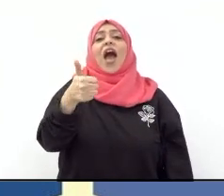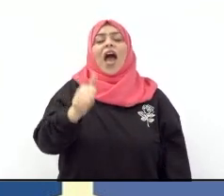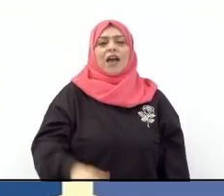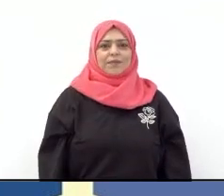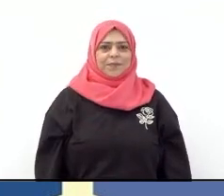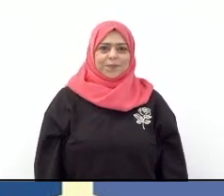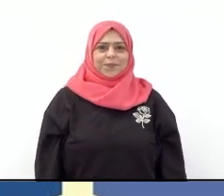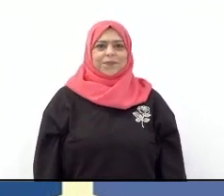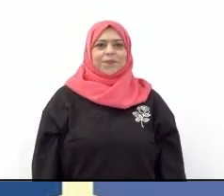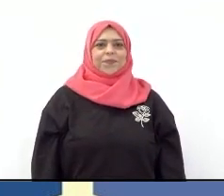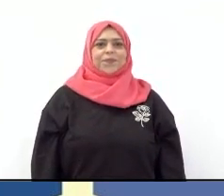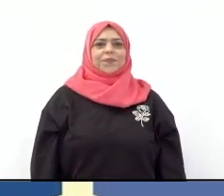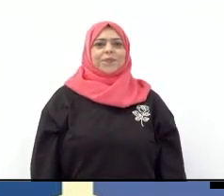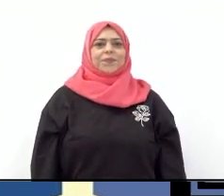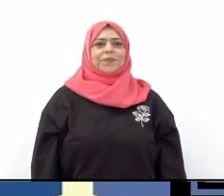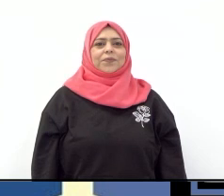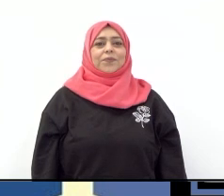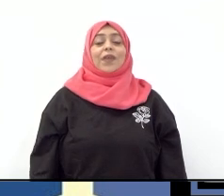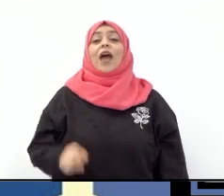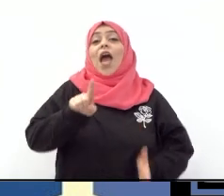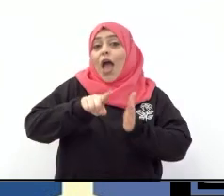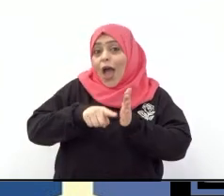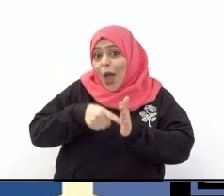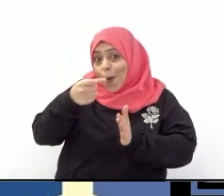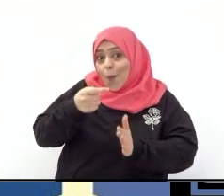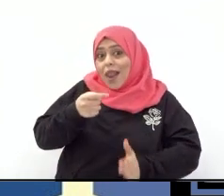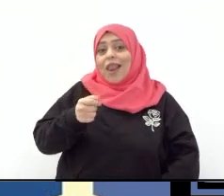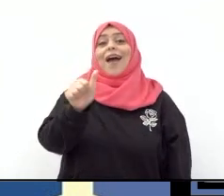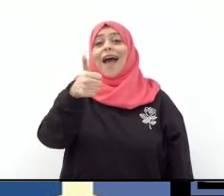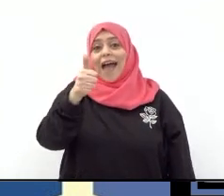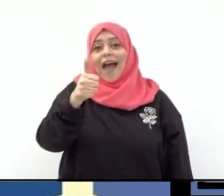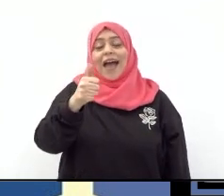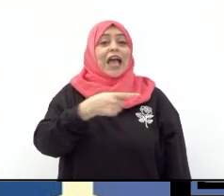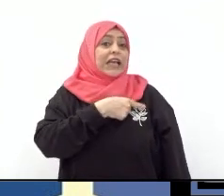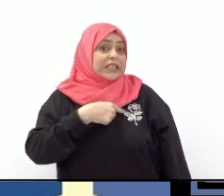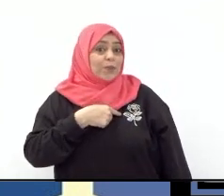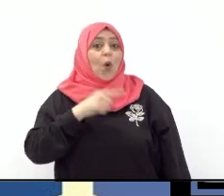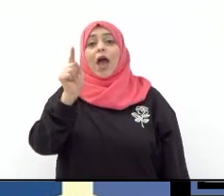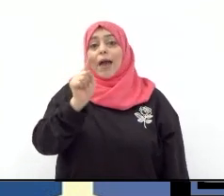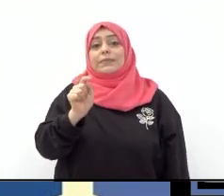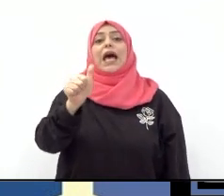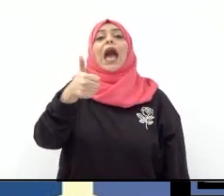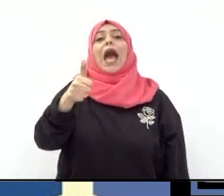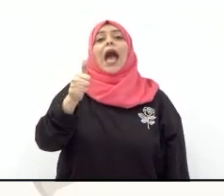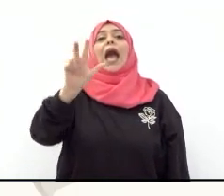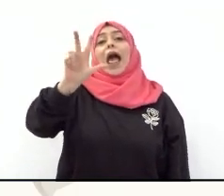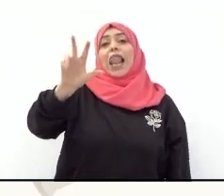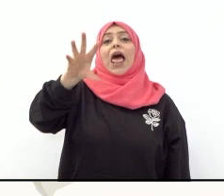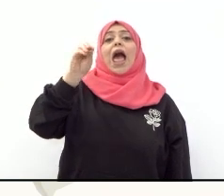الحرف الاول اسمه الهمزة اسمه الهمزة